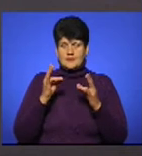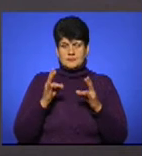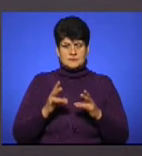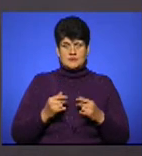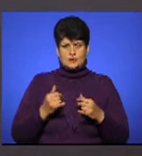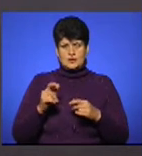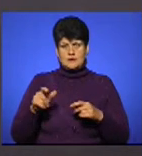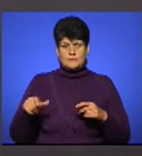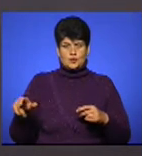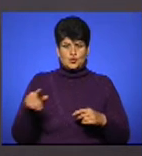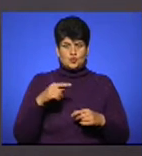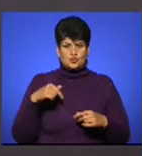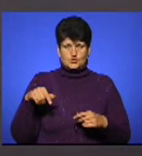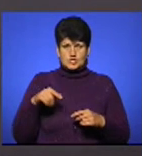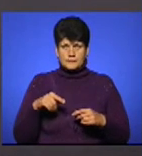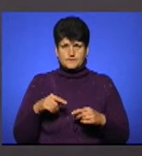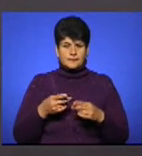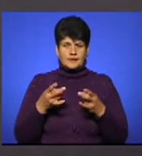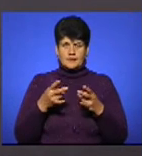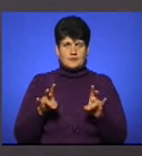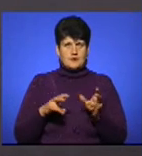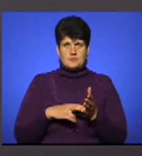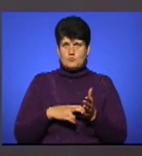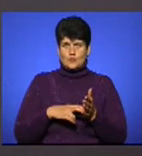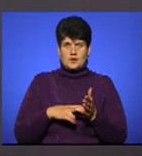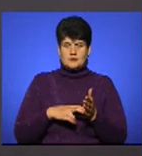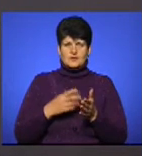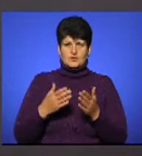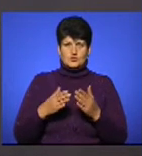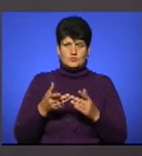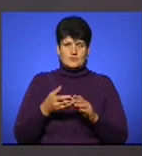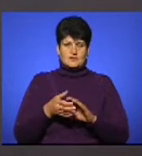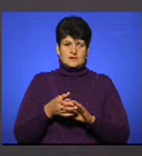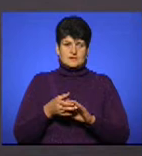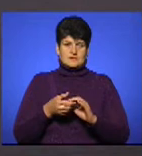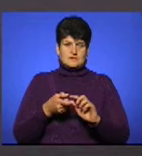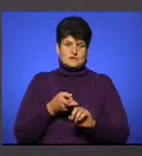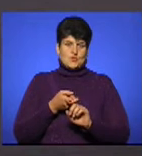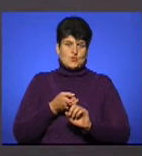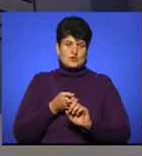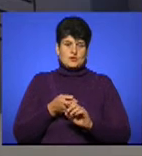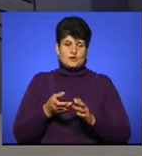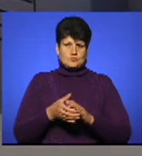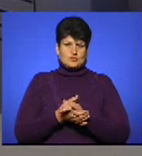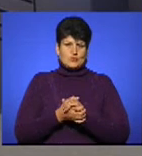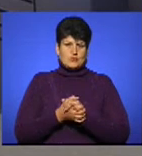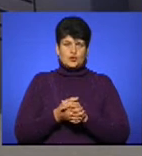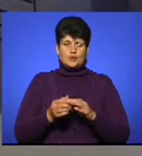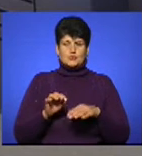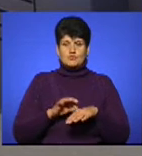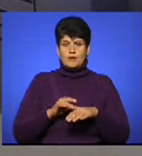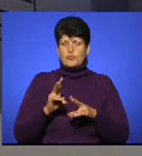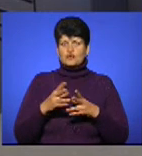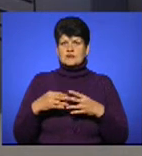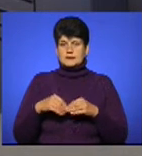для оточуючих. Так що не треба боятися, якщо ви там контактуєте із цим хворим. Або хтось з сім'ї захворів.